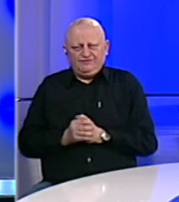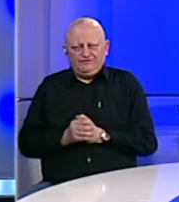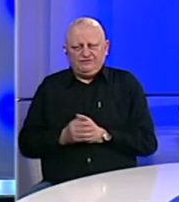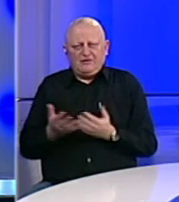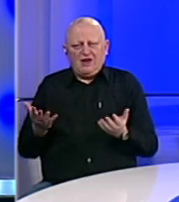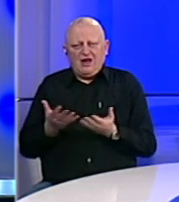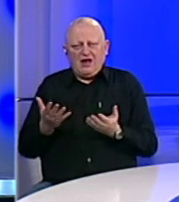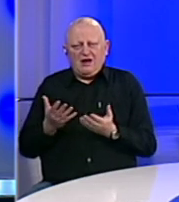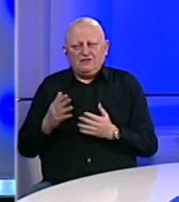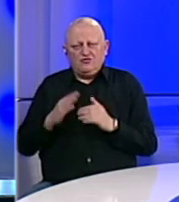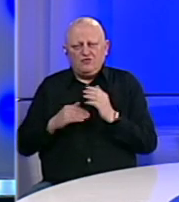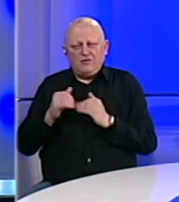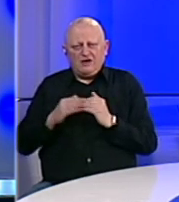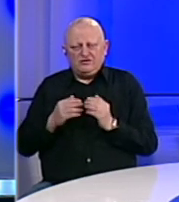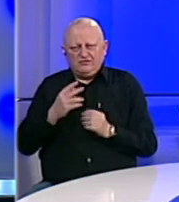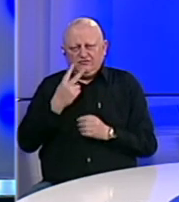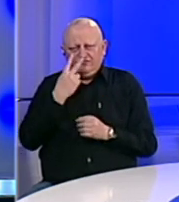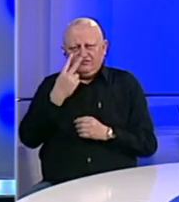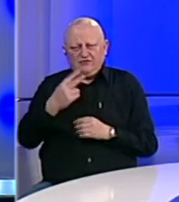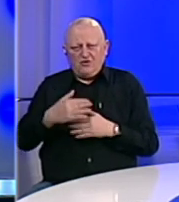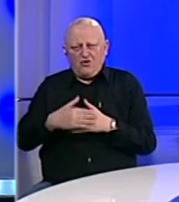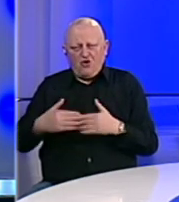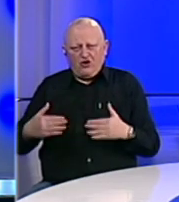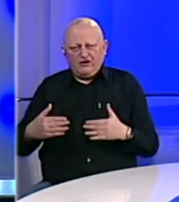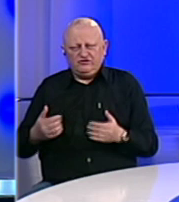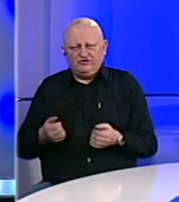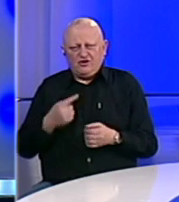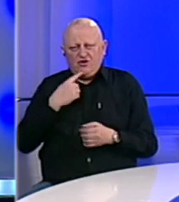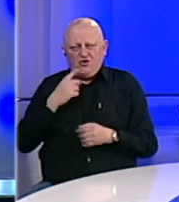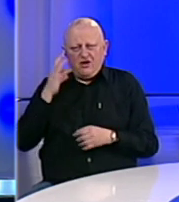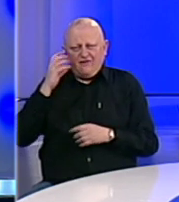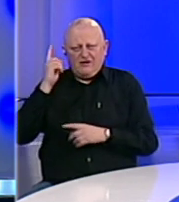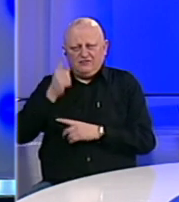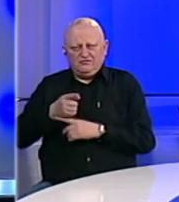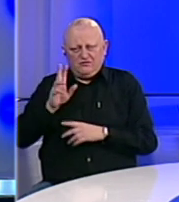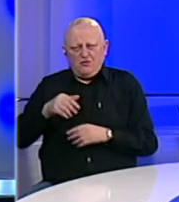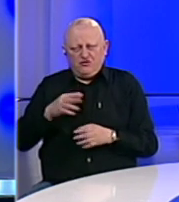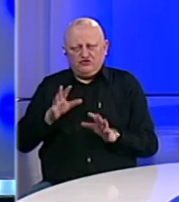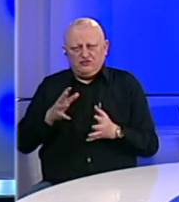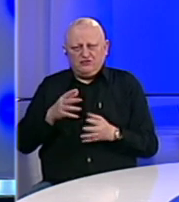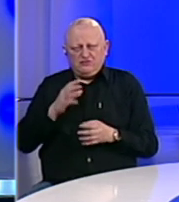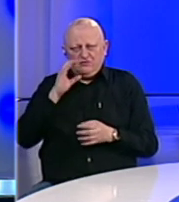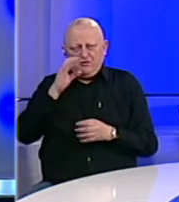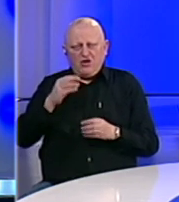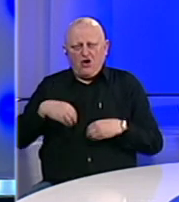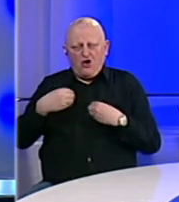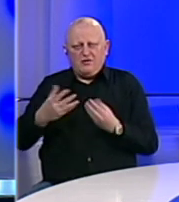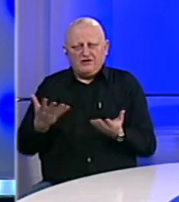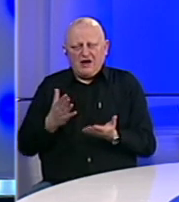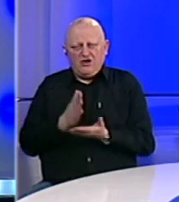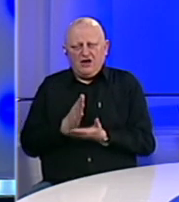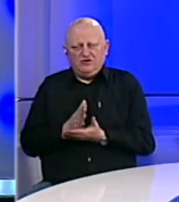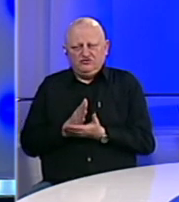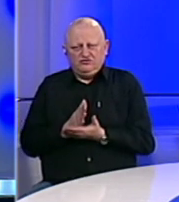Kako bi u praksi izgledalo ograničenje koje je vlada nametnula? Možete li od prilike gledateljima pojasniti na koji